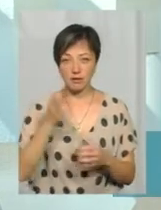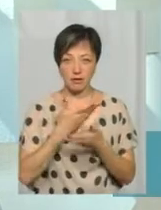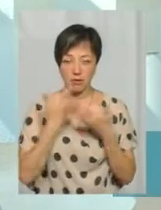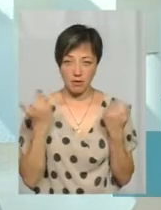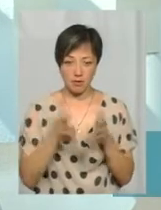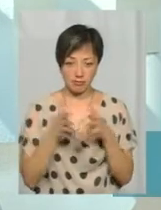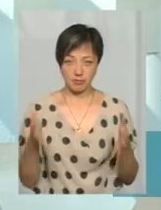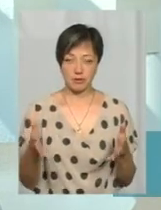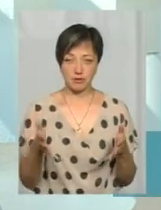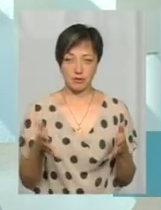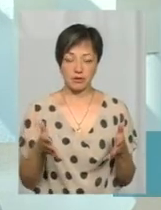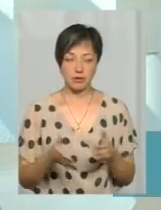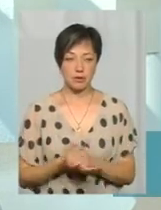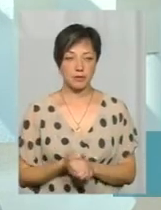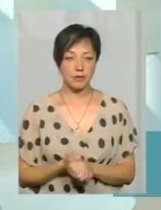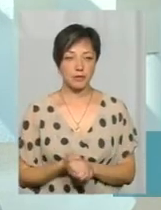до цього моменту.